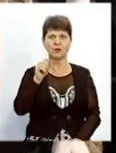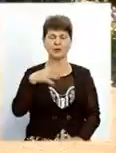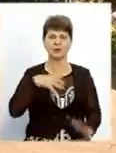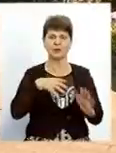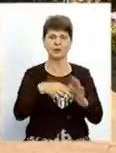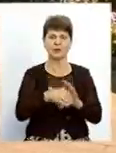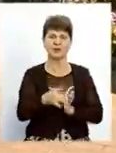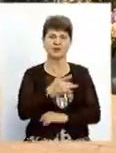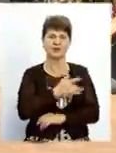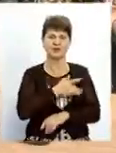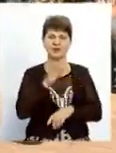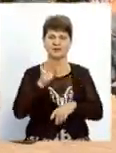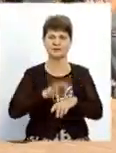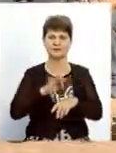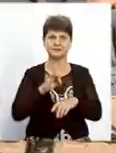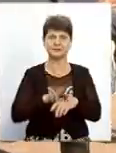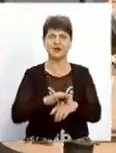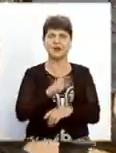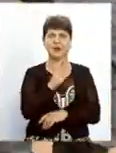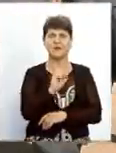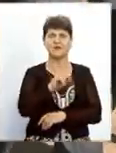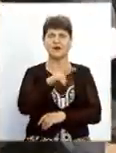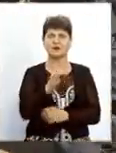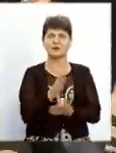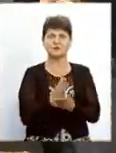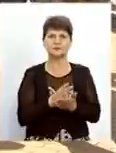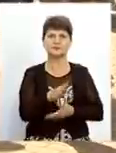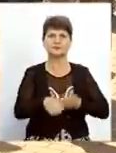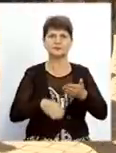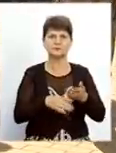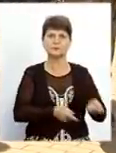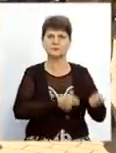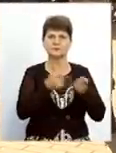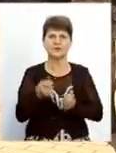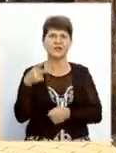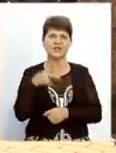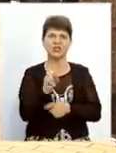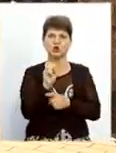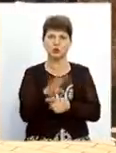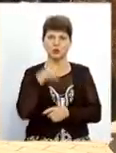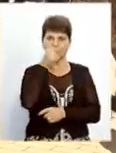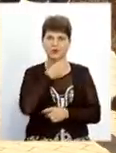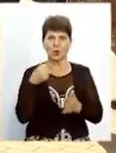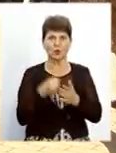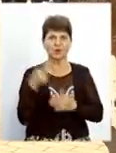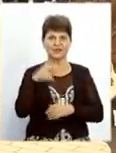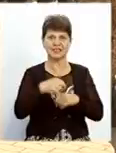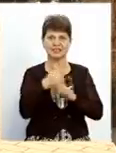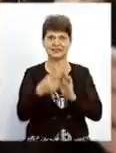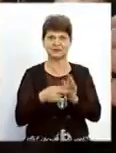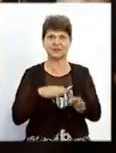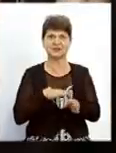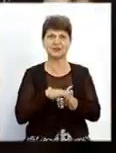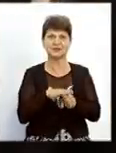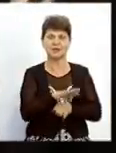недостатності на сході України. Валентин заснував службу волонтерської доставки. З 2014 до 2017 здійснив до